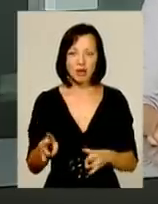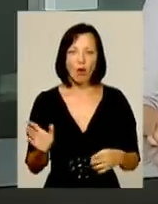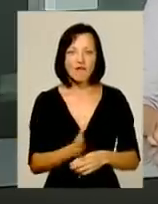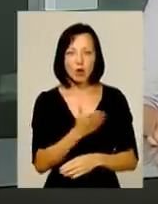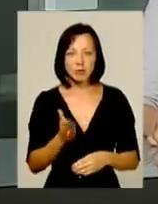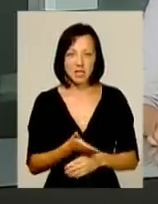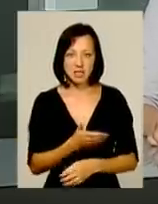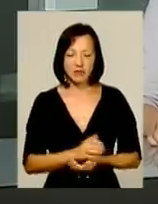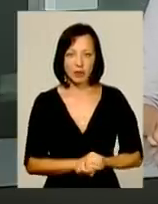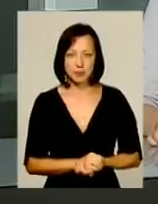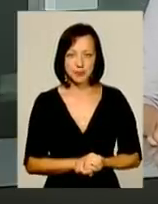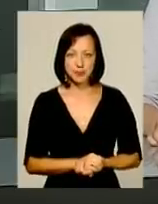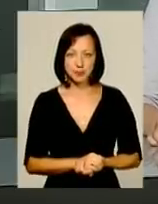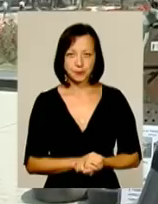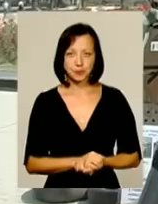виробництва.